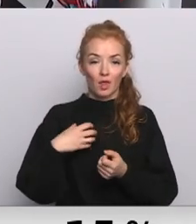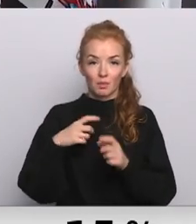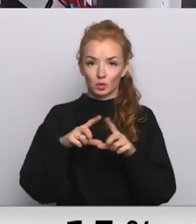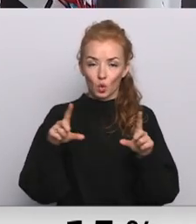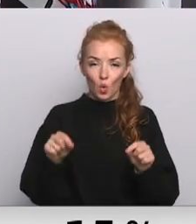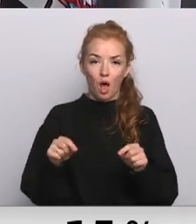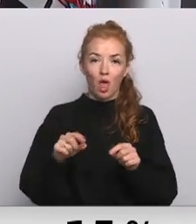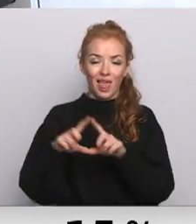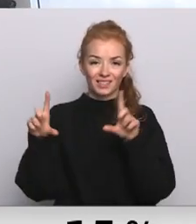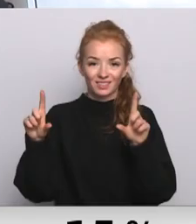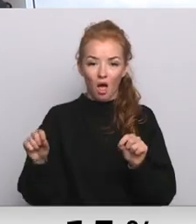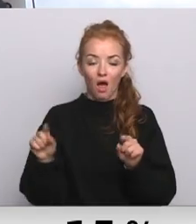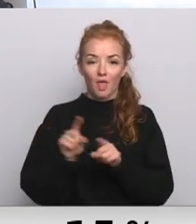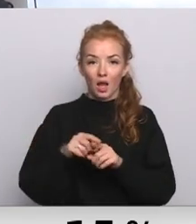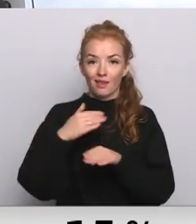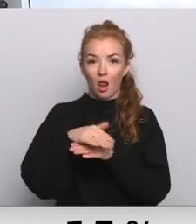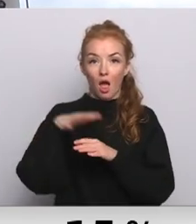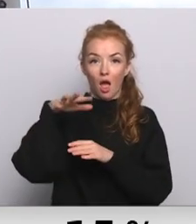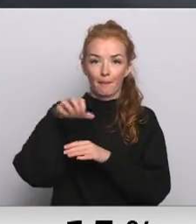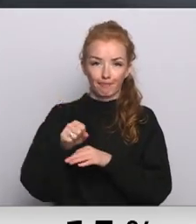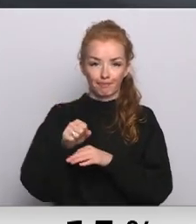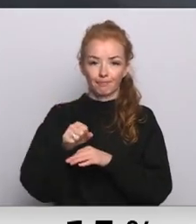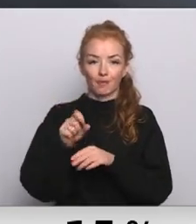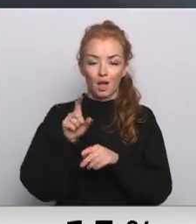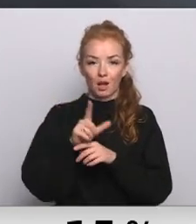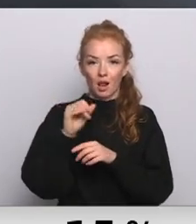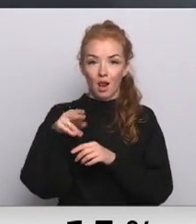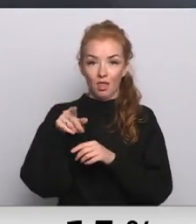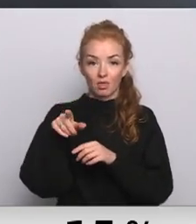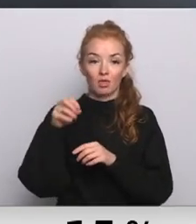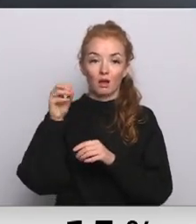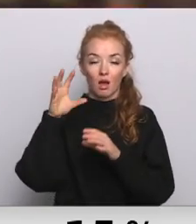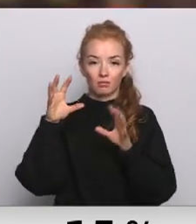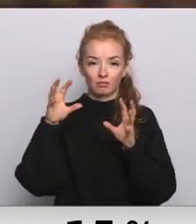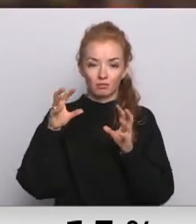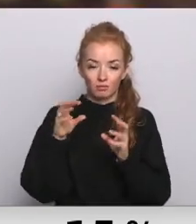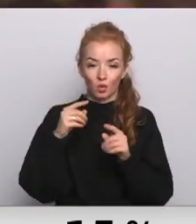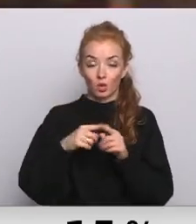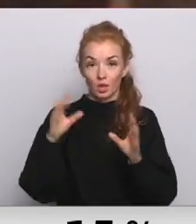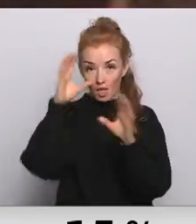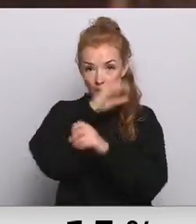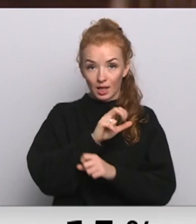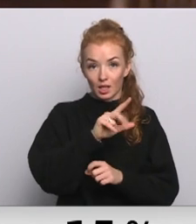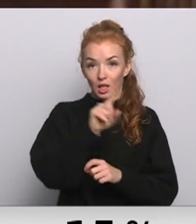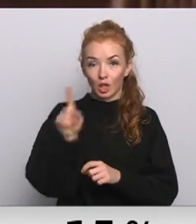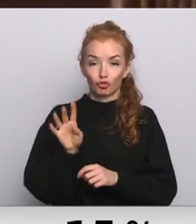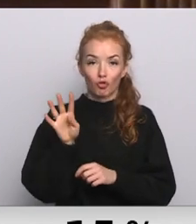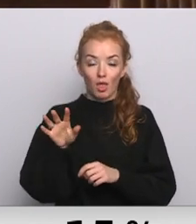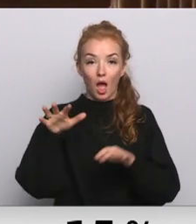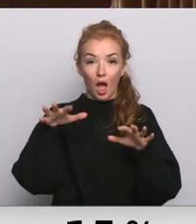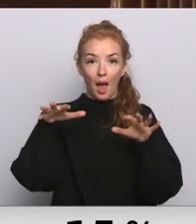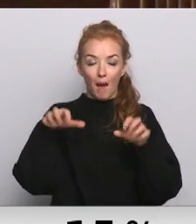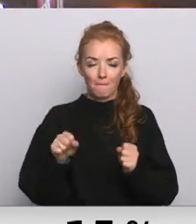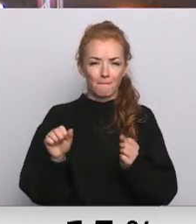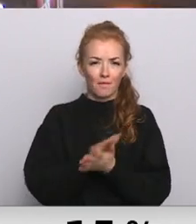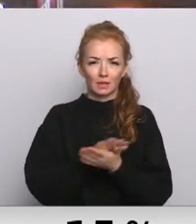skolās un ar ielu apgaismojumu izslēgšanu, lai ielu apgaismojumam samazinās spilgtumu. Un naktīs no 3 līdz 4 apgaismojumu